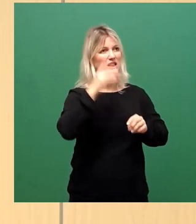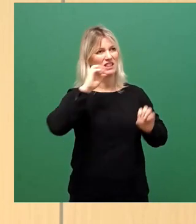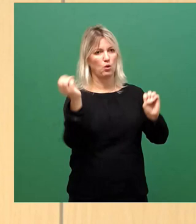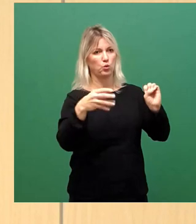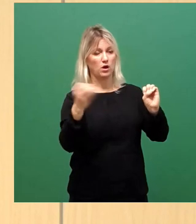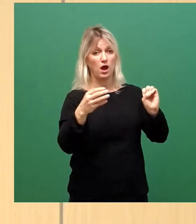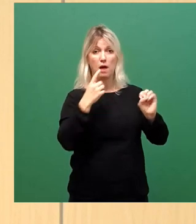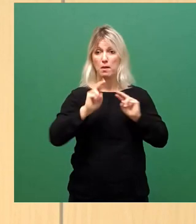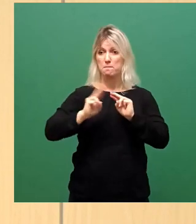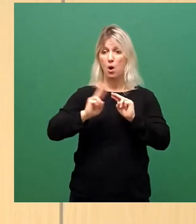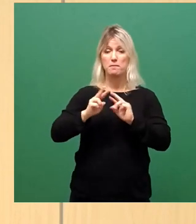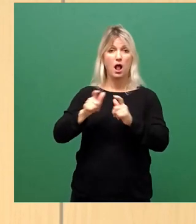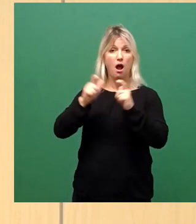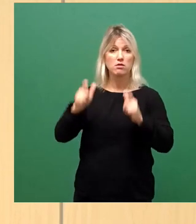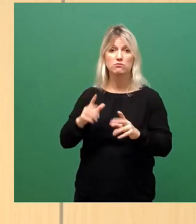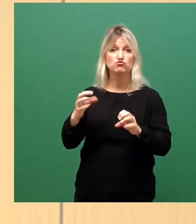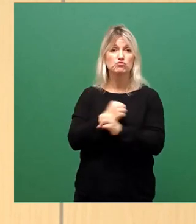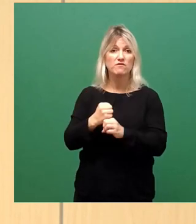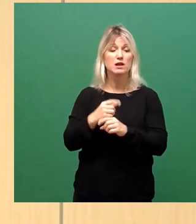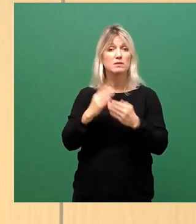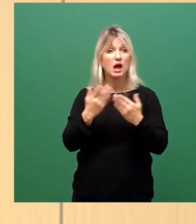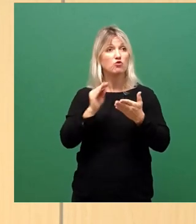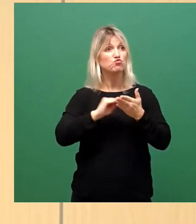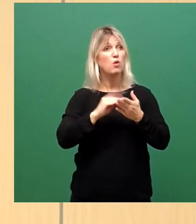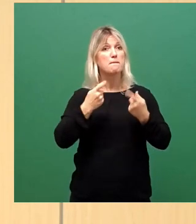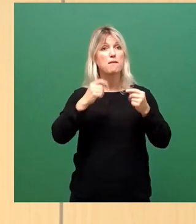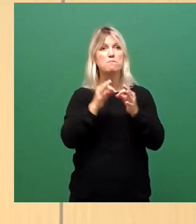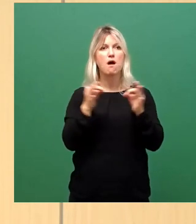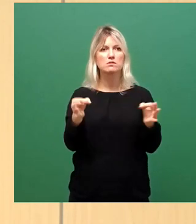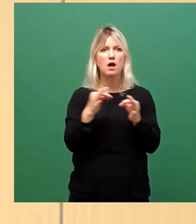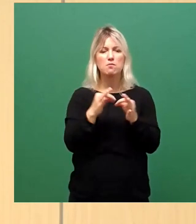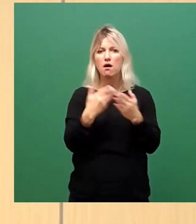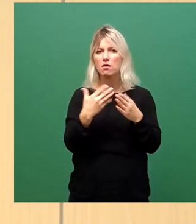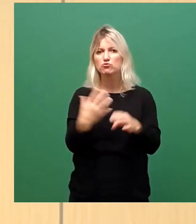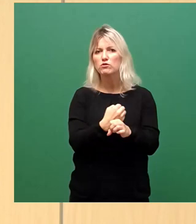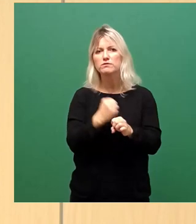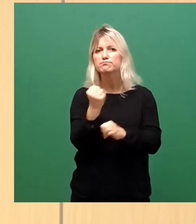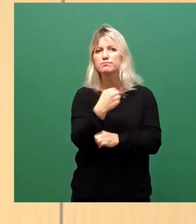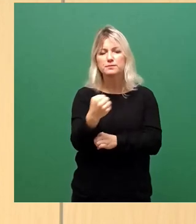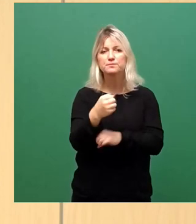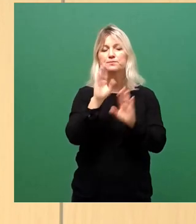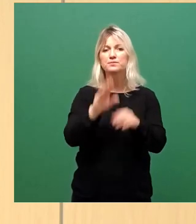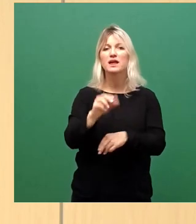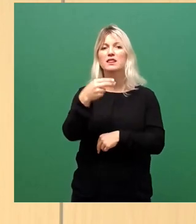Baumaßnahme, die im Prinzip im Hand und Drehen der Schule überhaupt nicht zu schaffen ist. Und die TH Stuttgart hat festgestellt, ja,